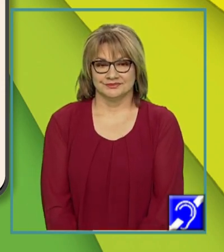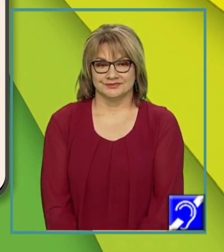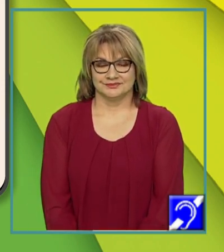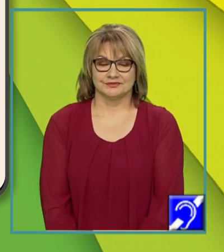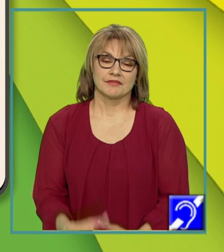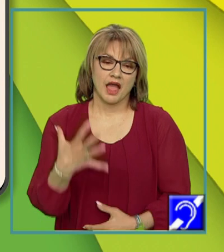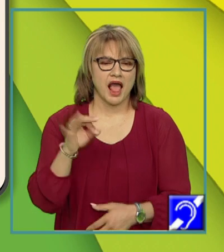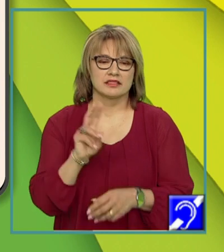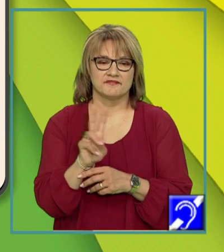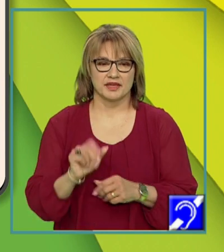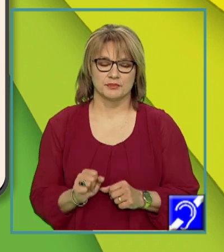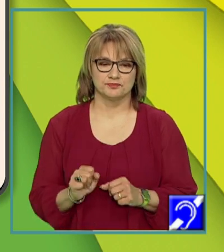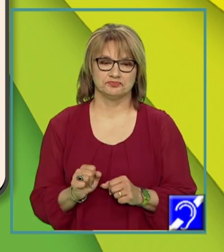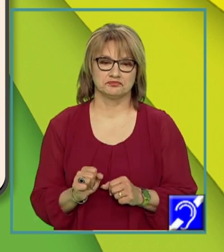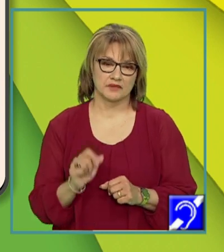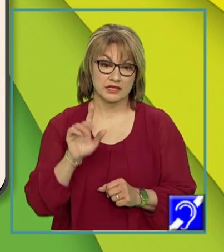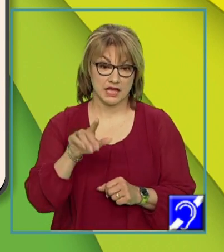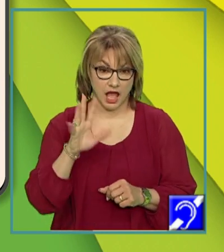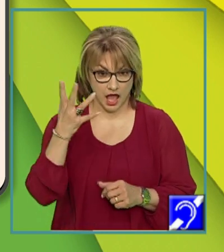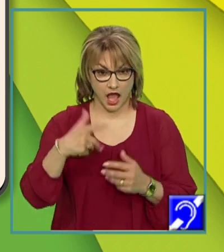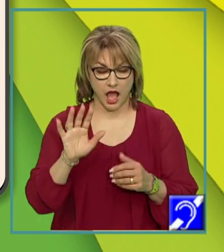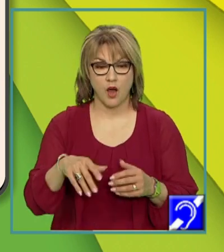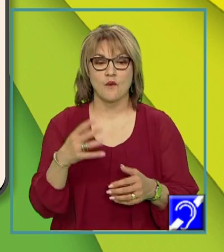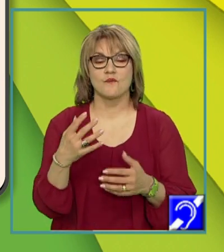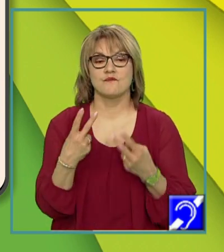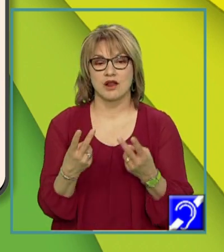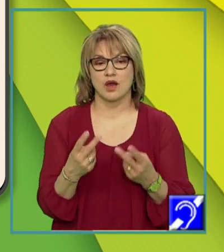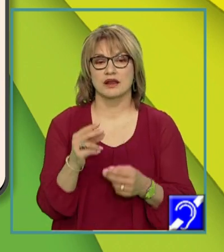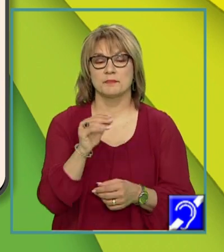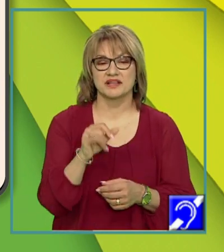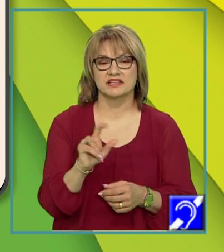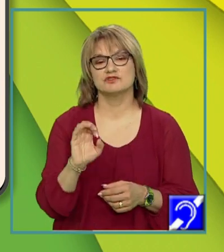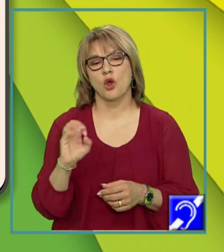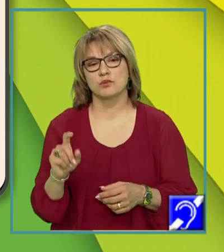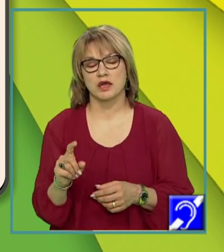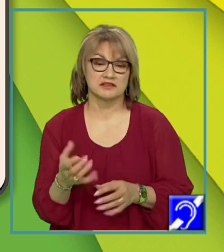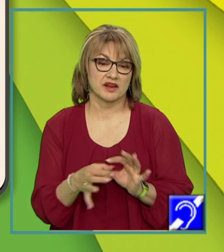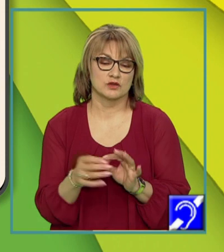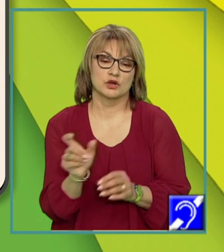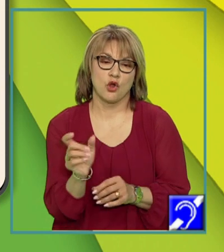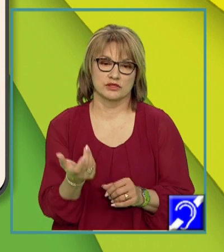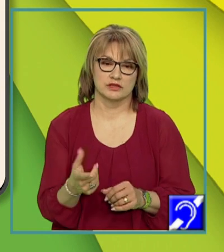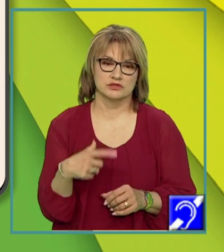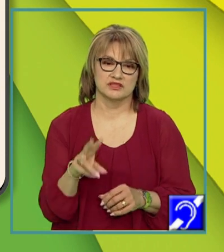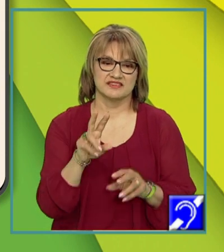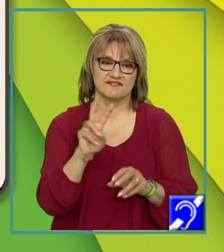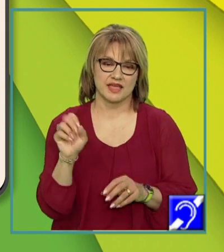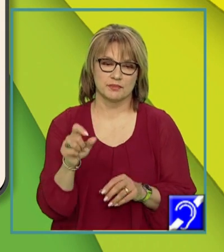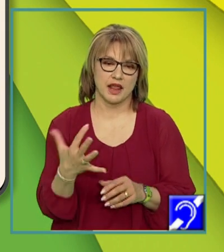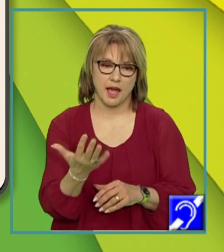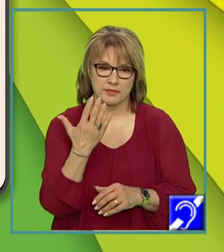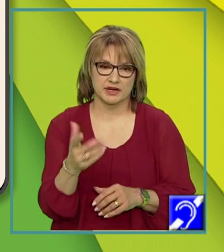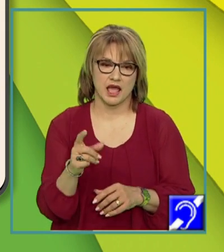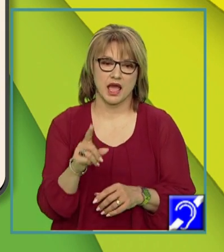Alte verbe care pot avea valoare predicativă și copulativă în funcție de context sunt verbele a părea, a